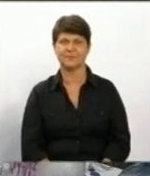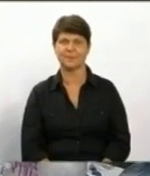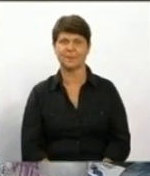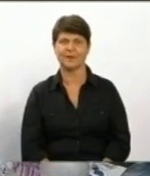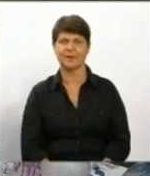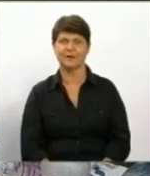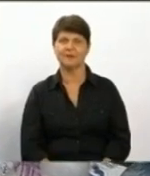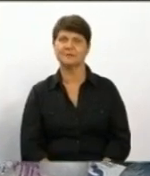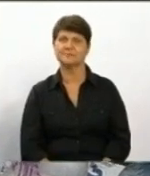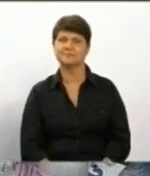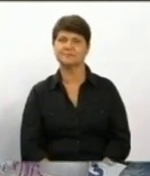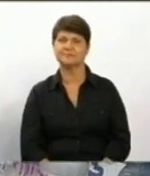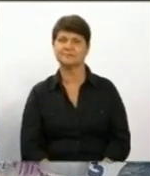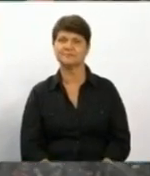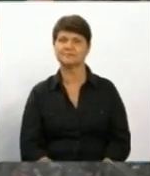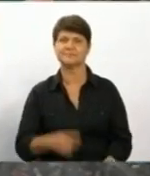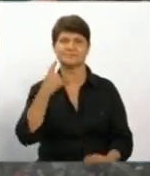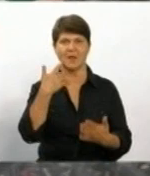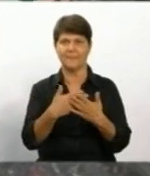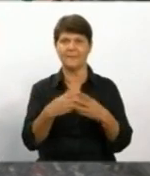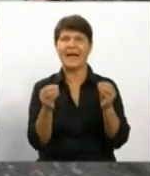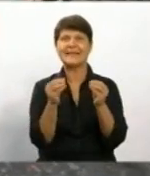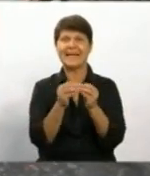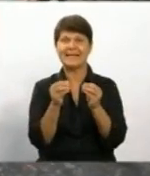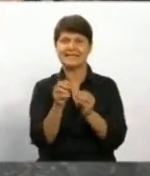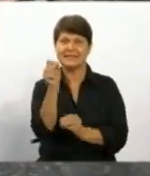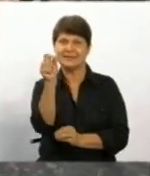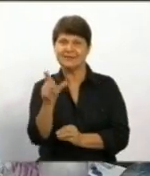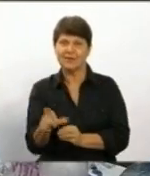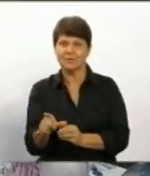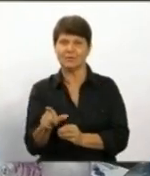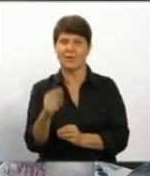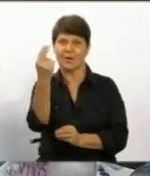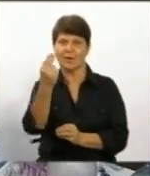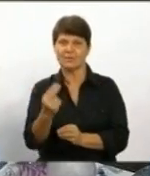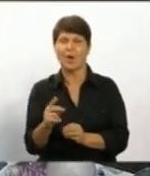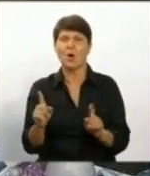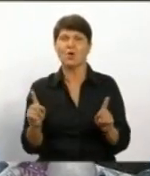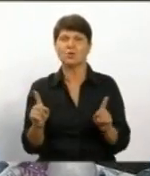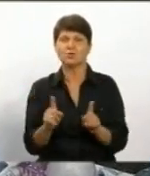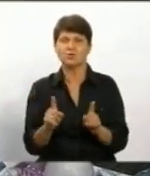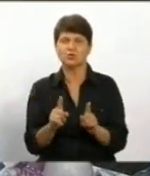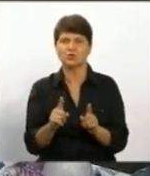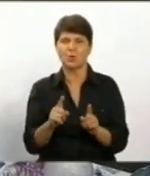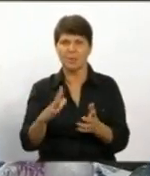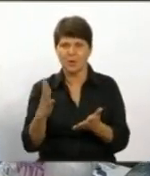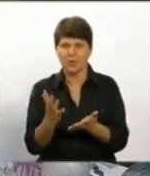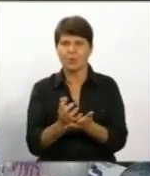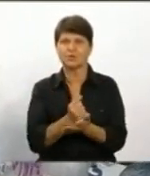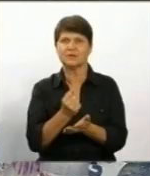Іноді потрібно 10 флаконів колоранту, щоб досягнути якогось